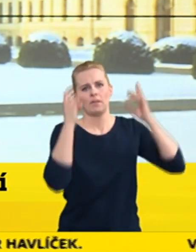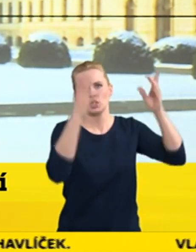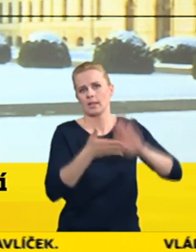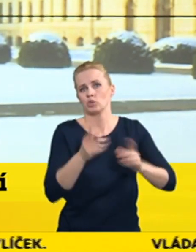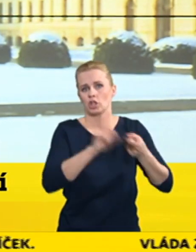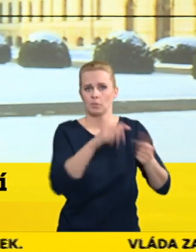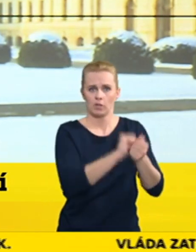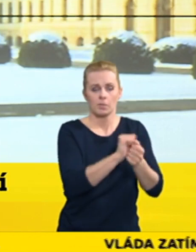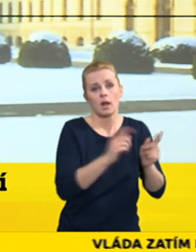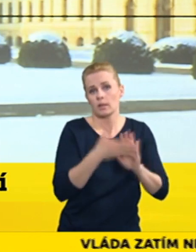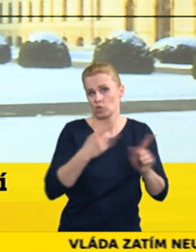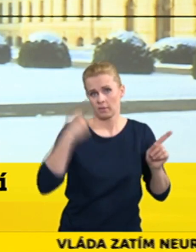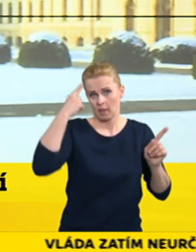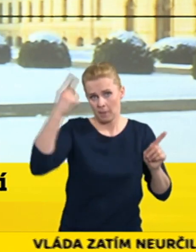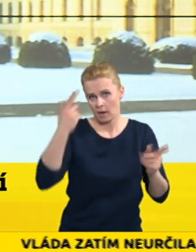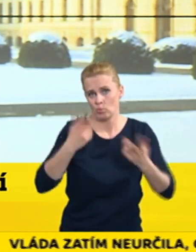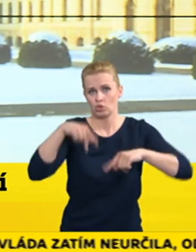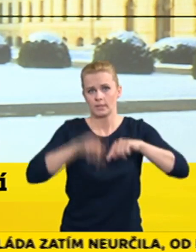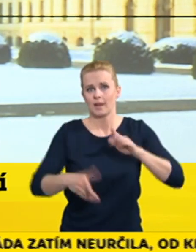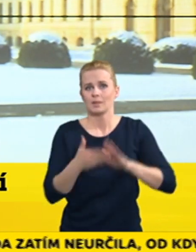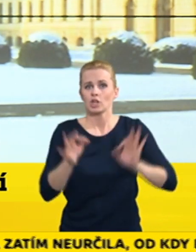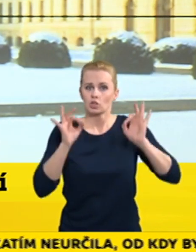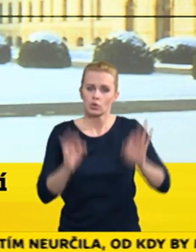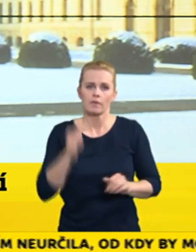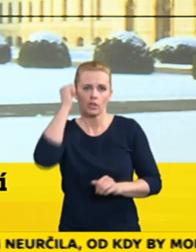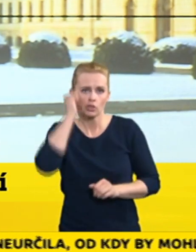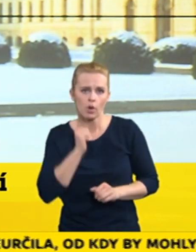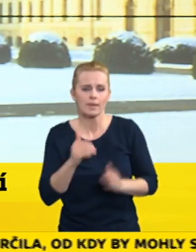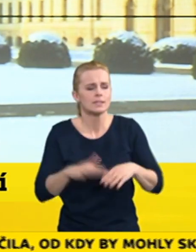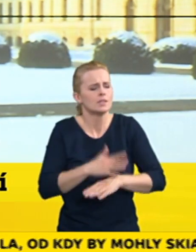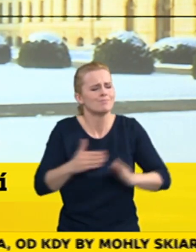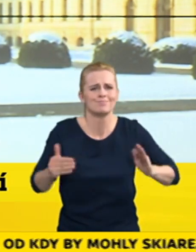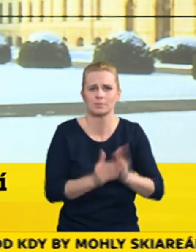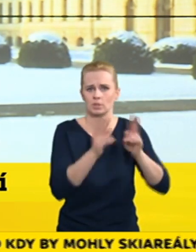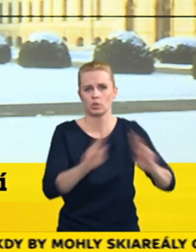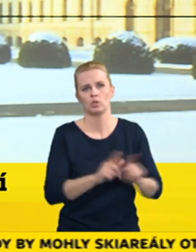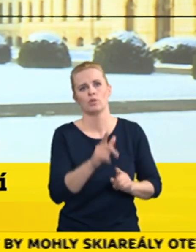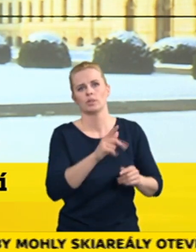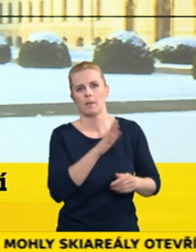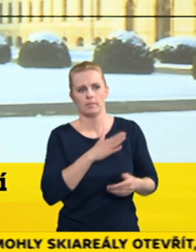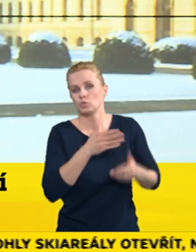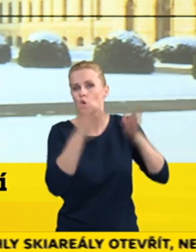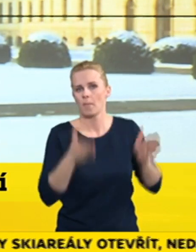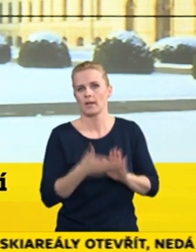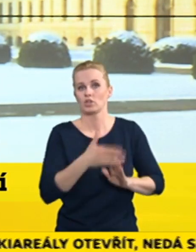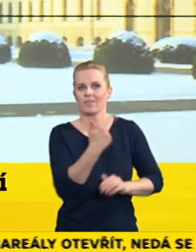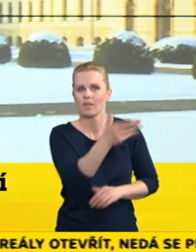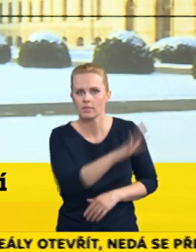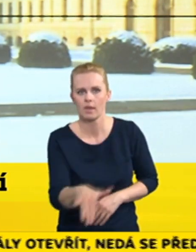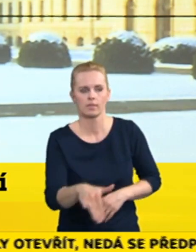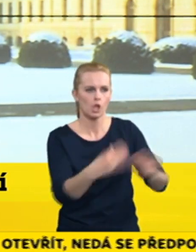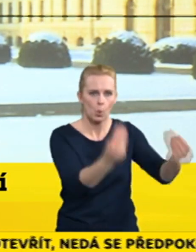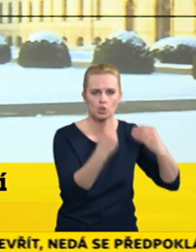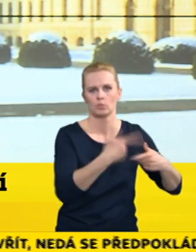napadá mě třeba situace, kdy tento dální člověk se rozhodne, že potřebuje klid na práci, protože má doma manželku s dvěma dětmi a tak se rozhodne pro home office a